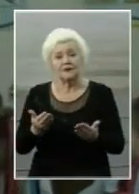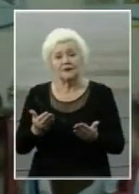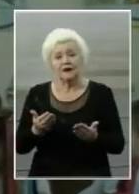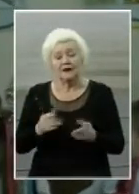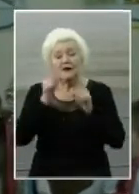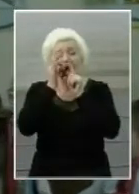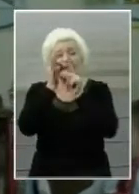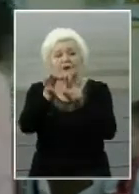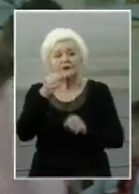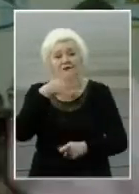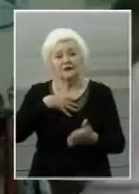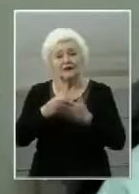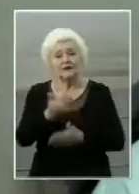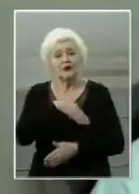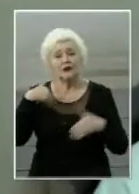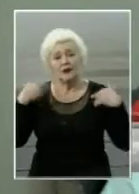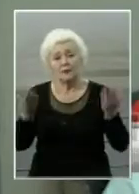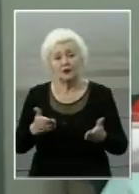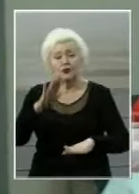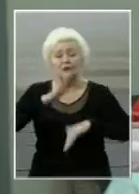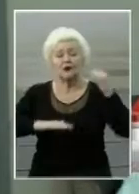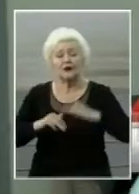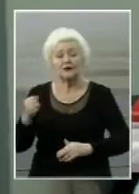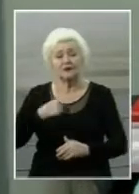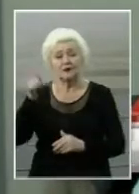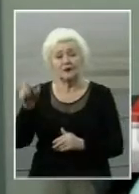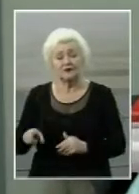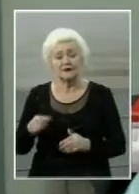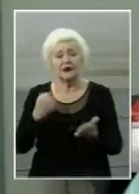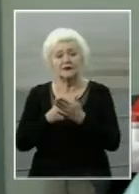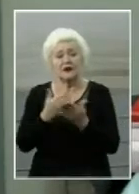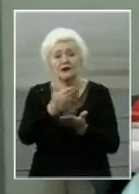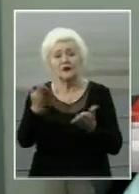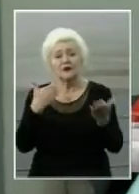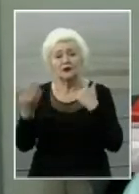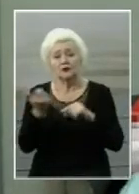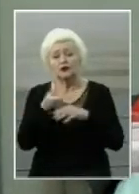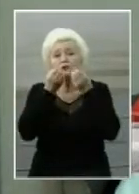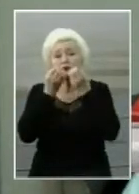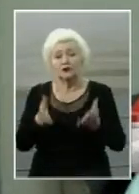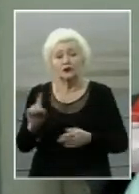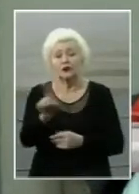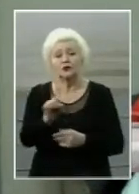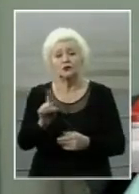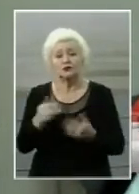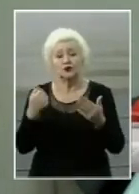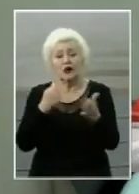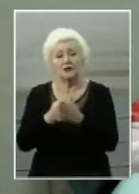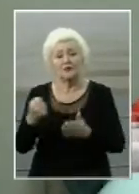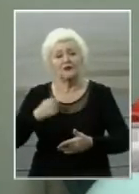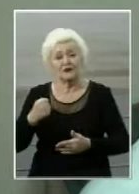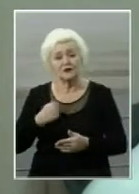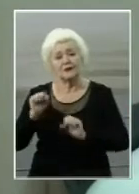висловити свої бажання. До професії військової я відношуся дуже добре, тому що військові